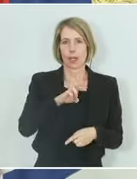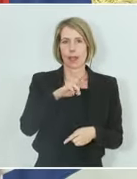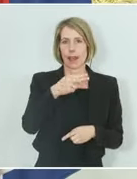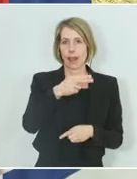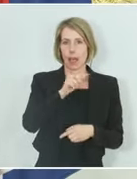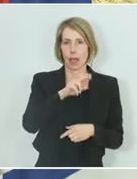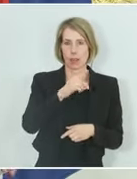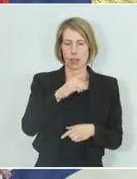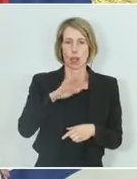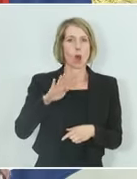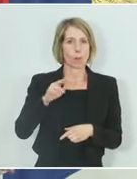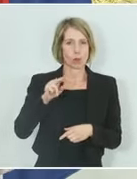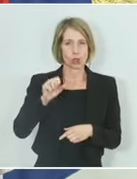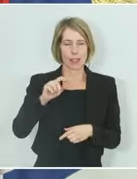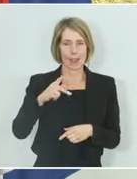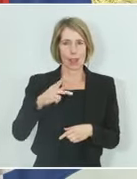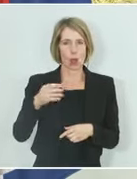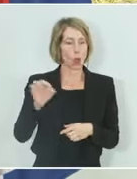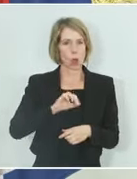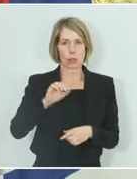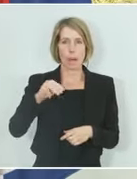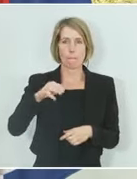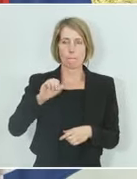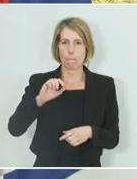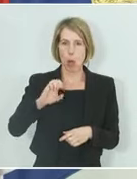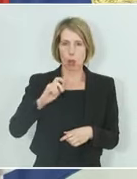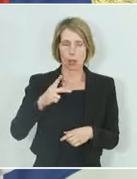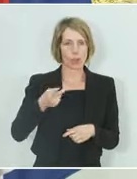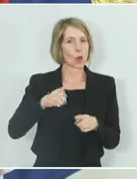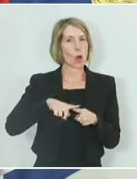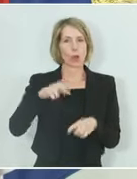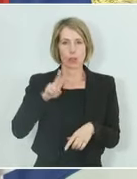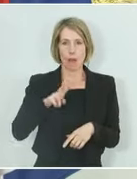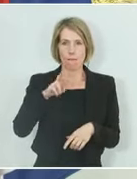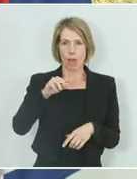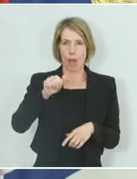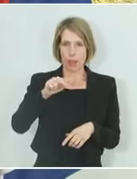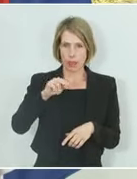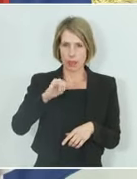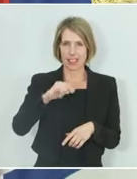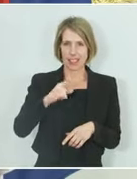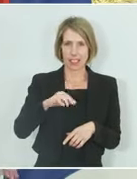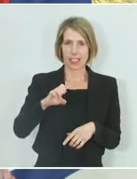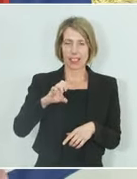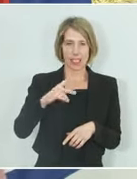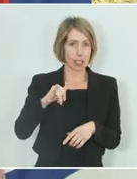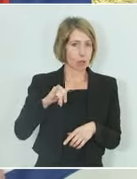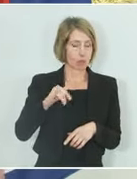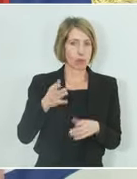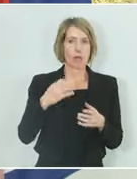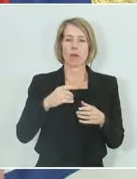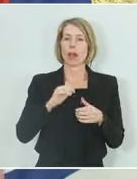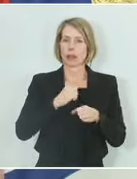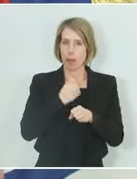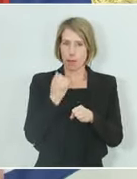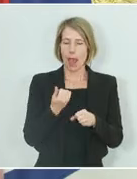waren österreichische Politiker Franz Franitzki daran beteiligt, dass die Unabhängigkeit und Freiheit des Kosovos